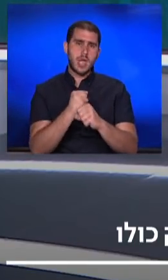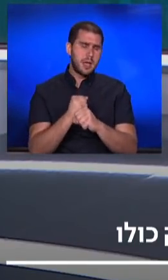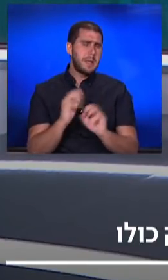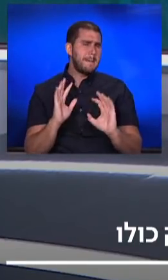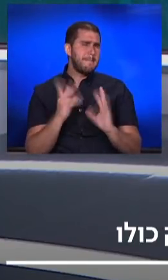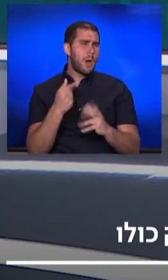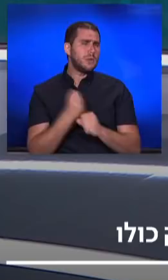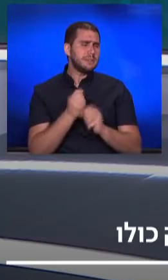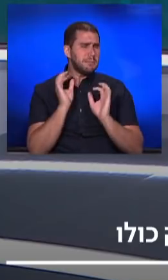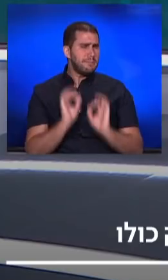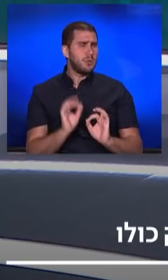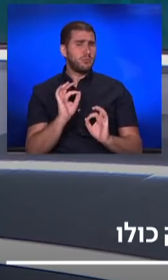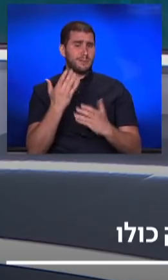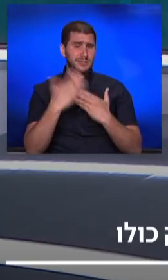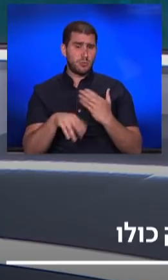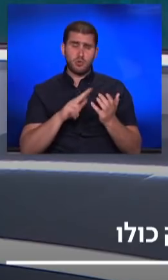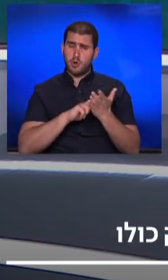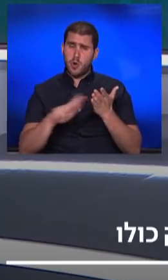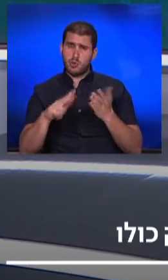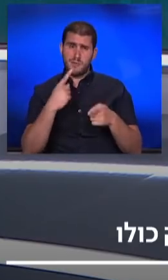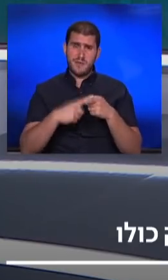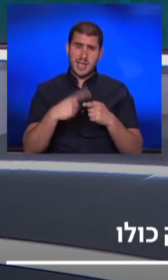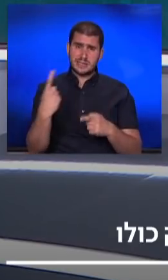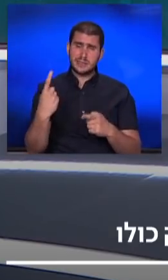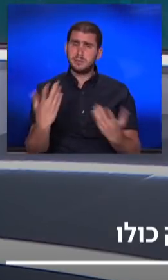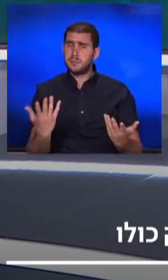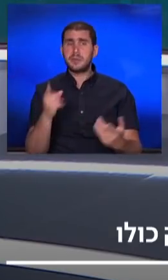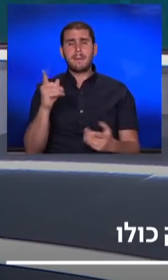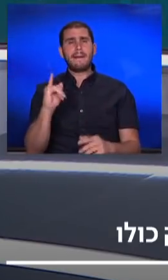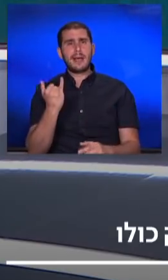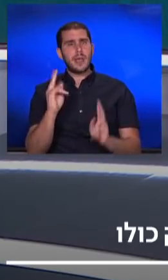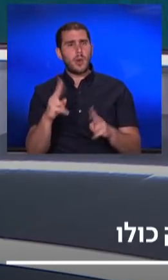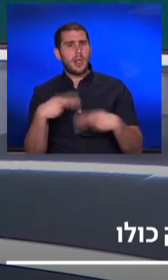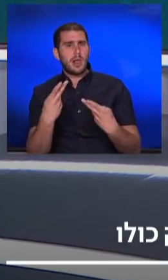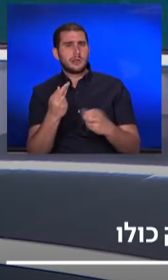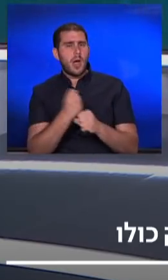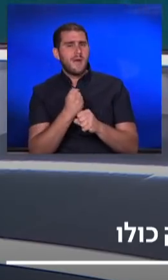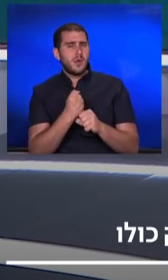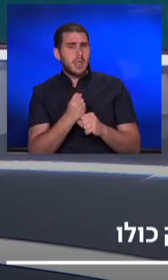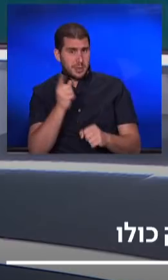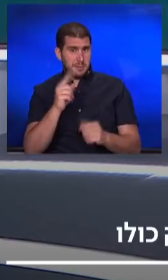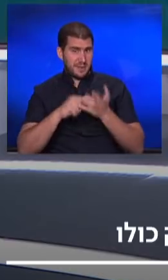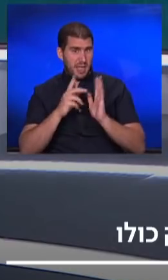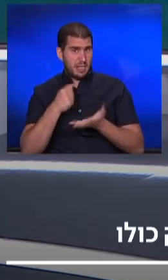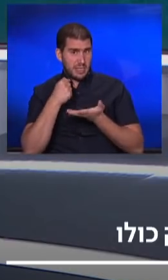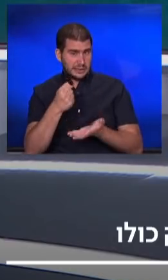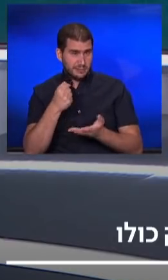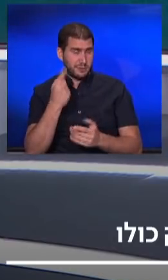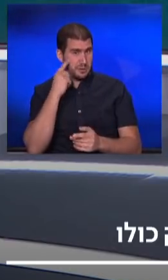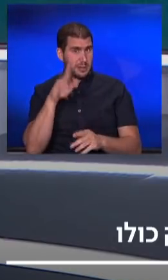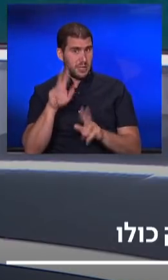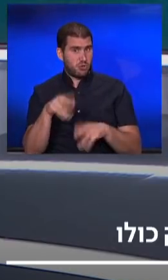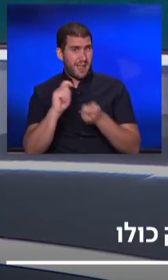אתם עושים כדי שבתום שלושת החודשים האלה הם כן יוכלו למצוא את מה מחוזרים לעבודה? אתה מדבר על התקציב, אני מניחה שגם שם יש